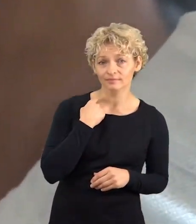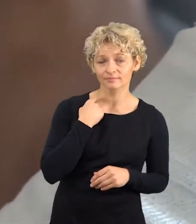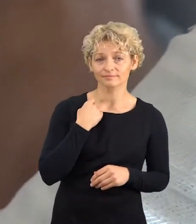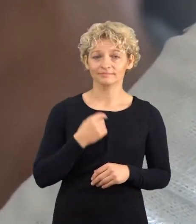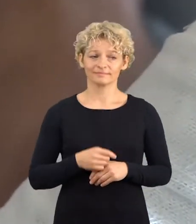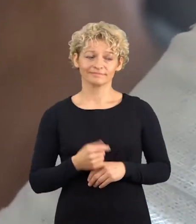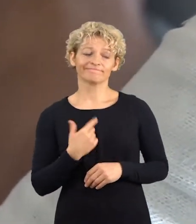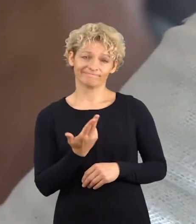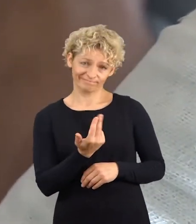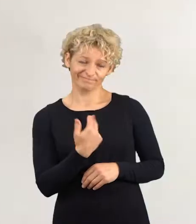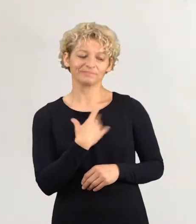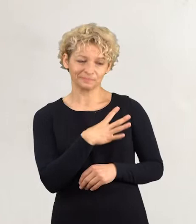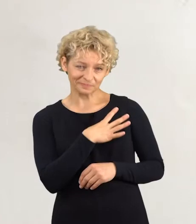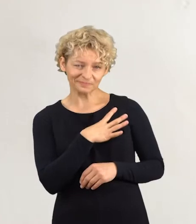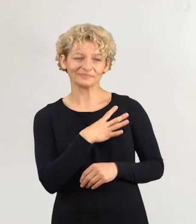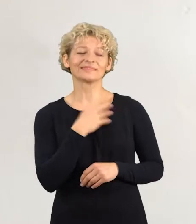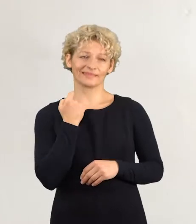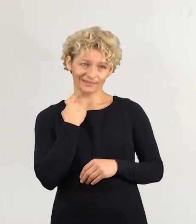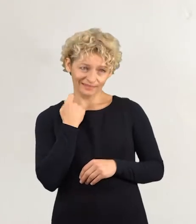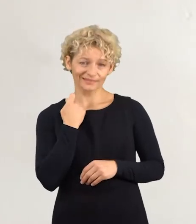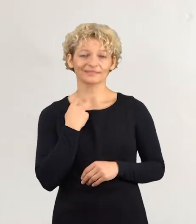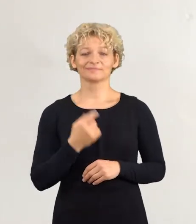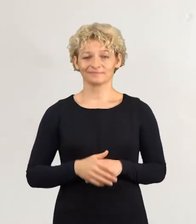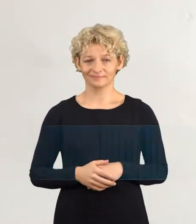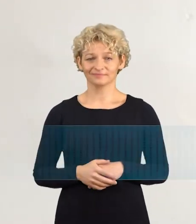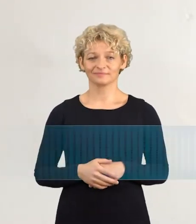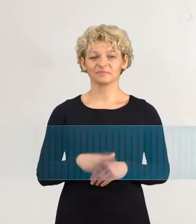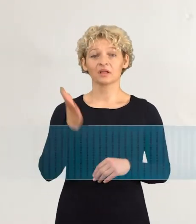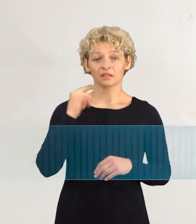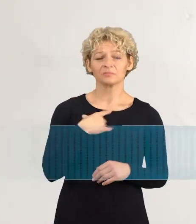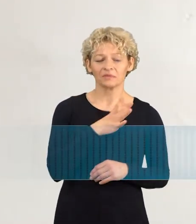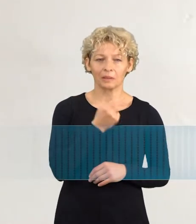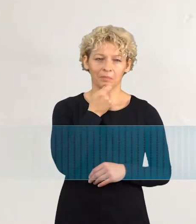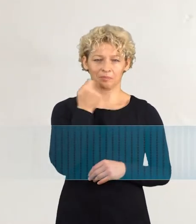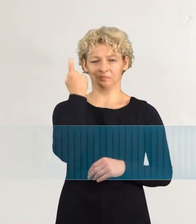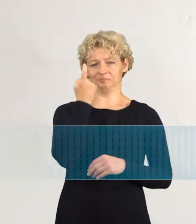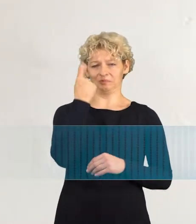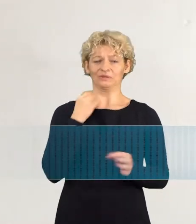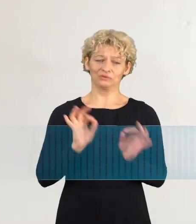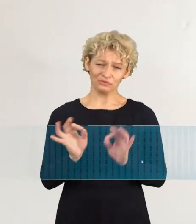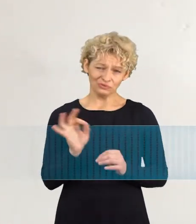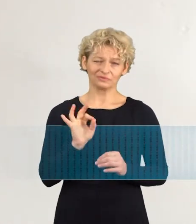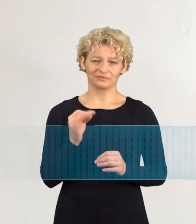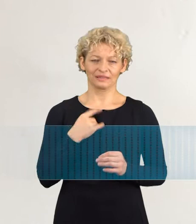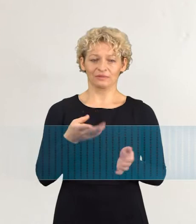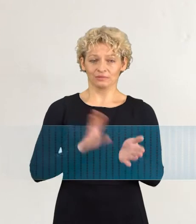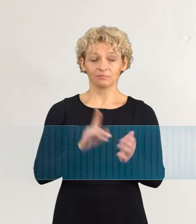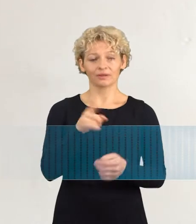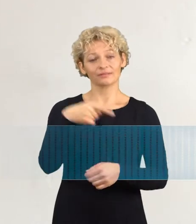Aleksandras. Šiek tiek padauginę alkoholių. Jūs iš geris dirbote? Vakar buvau jau blaivėjantis.